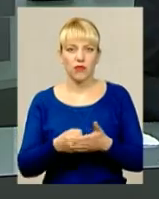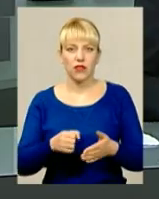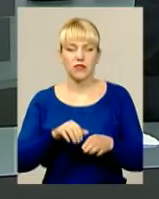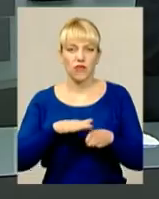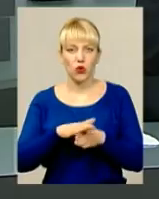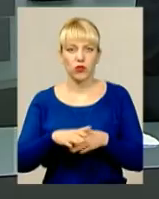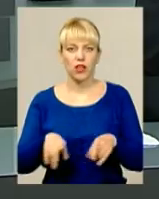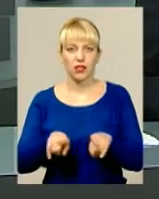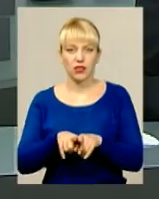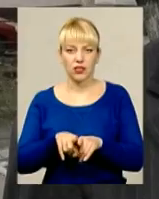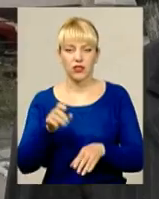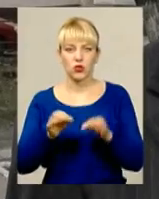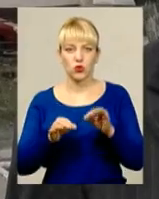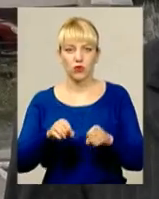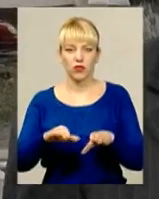рішень.